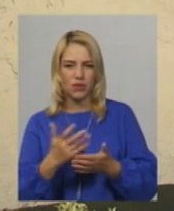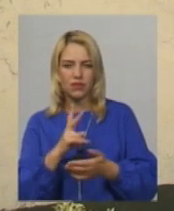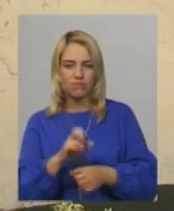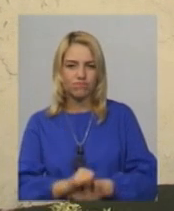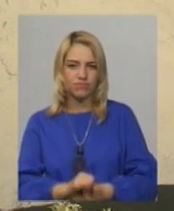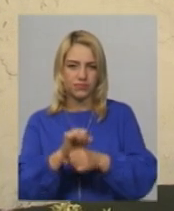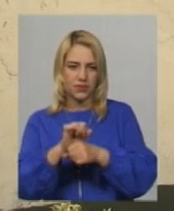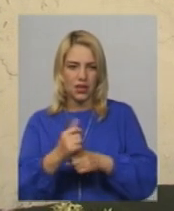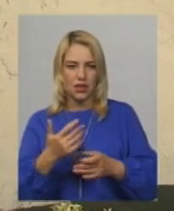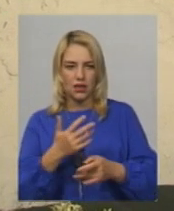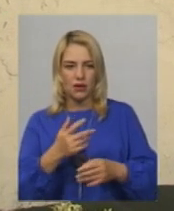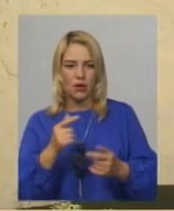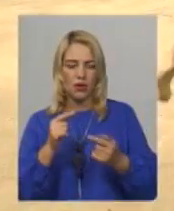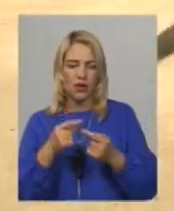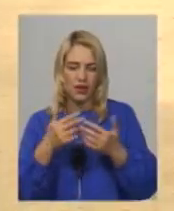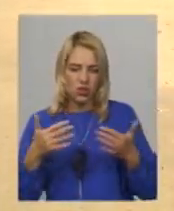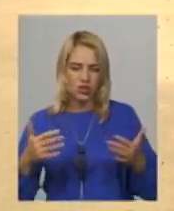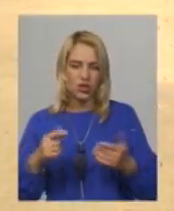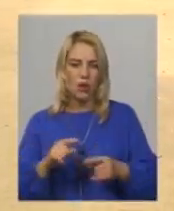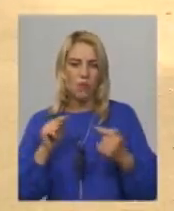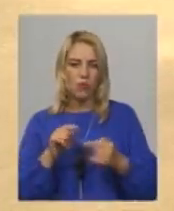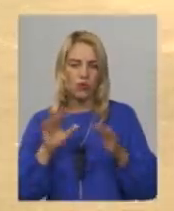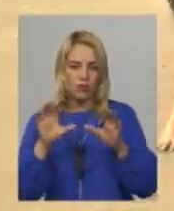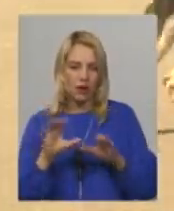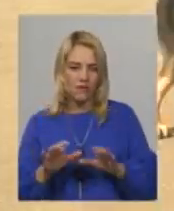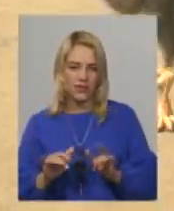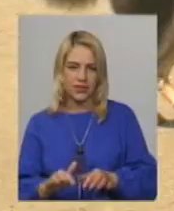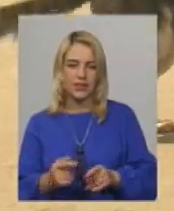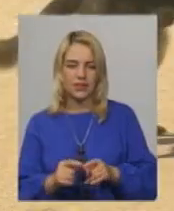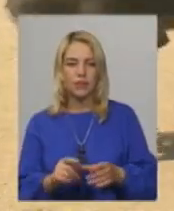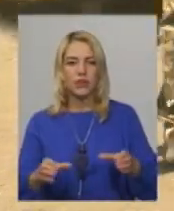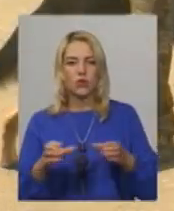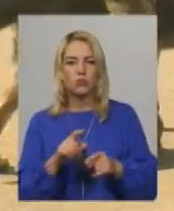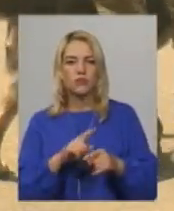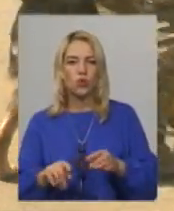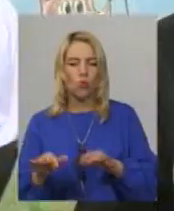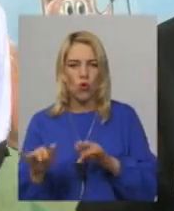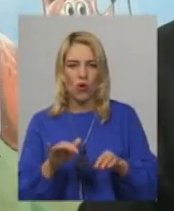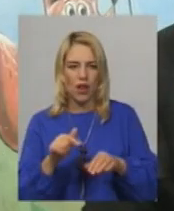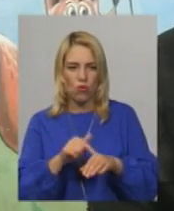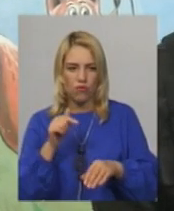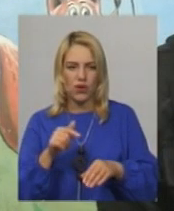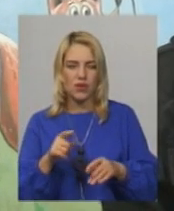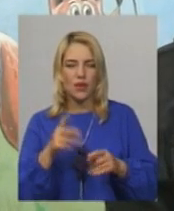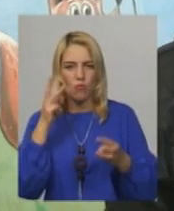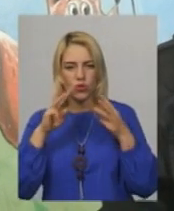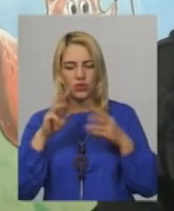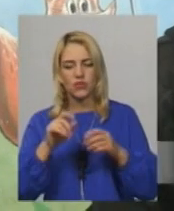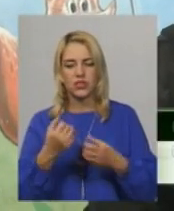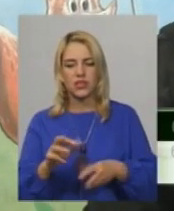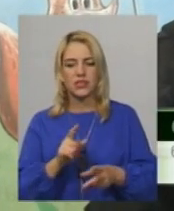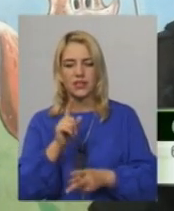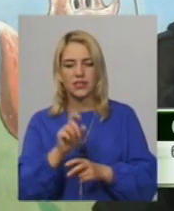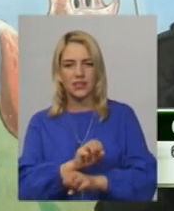інші протиправні дії. Групу швидкого реагування, каже і учасник Сергій, модернізували. Вона забезпечена більш